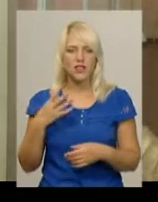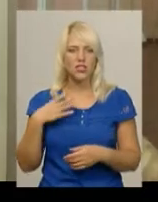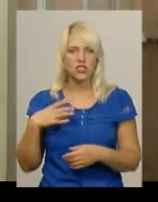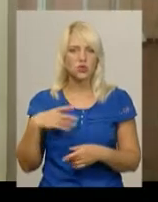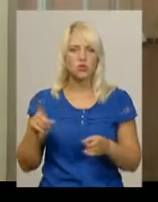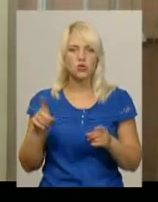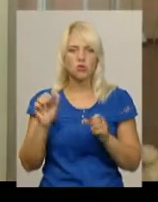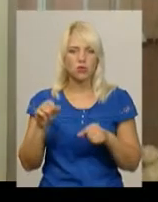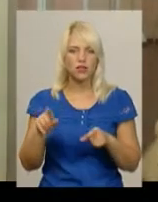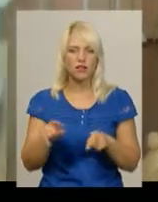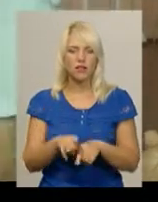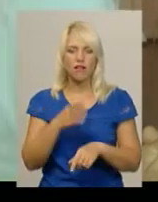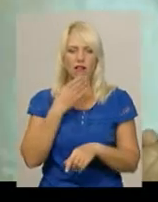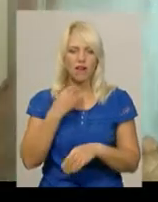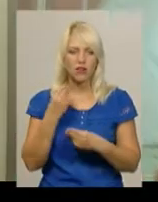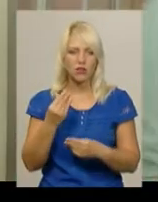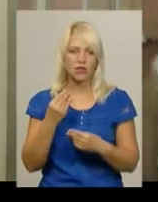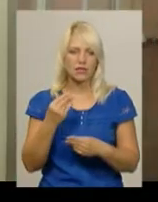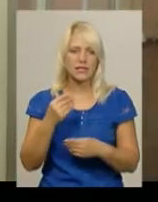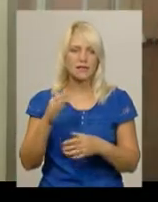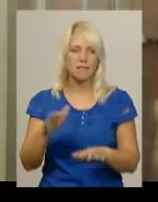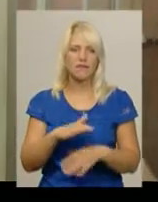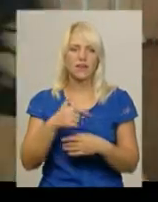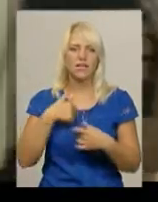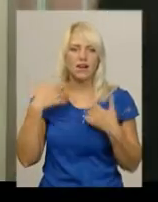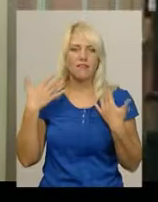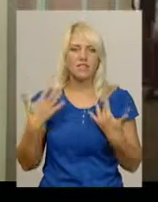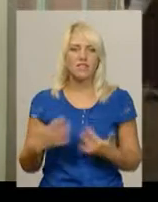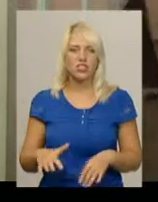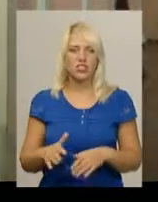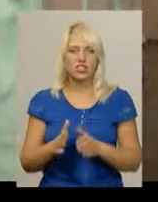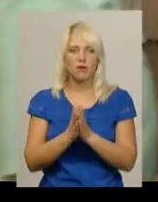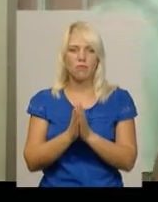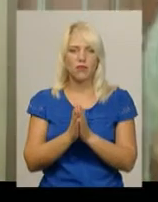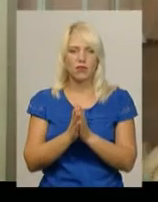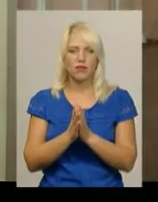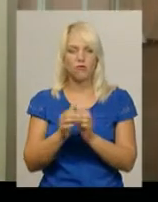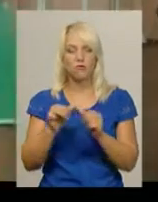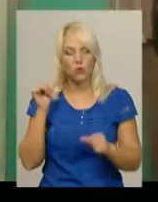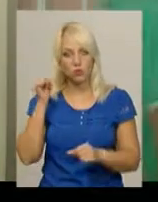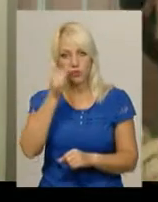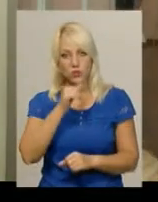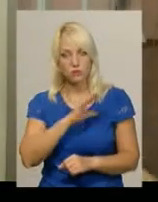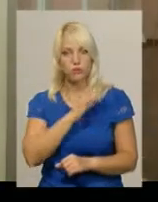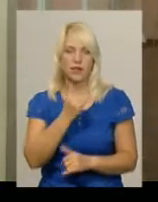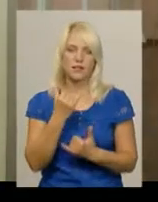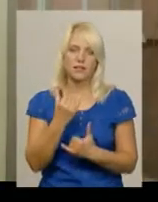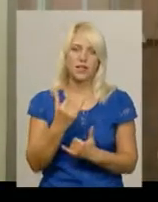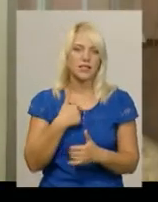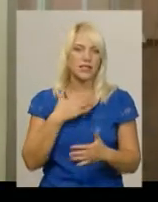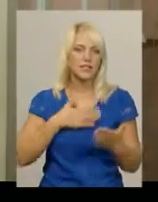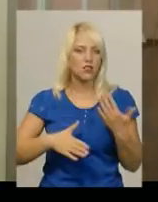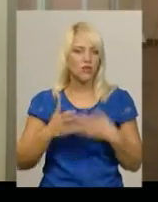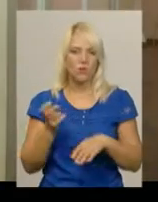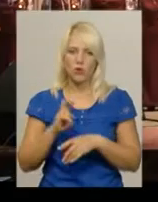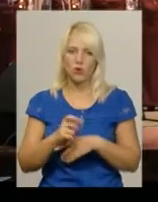співати. І дуже гарно співають. Я вже в прошлому році була, і зараз з задоволенням я приходжу, і